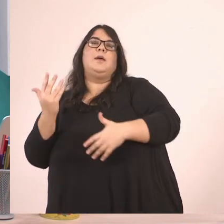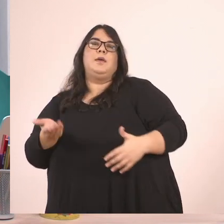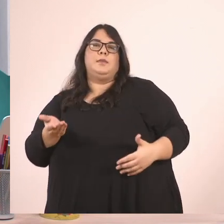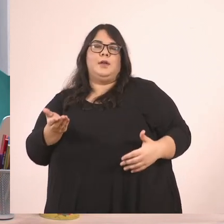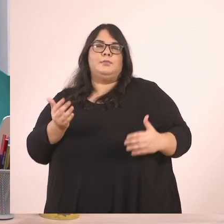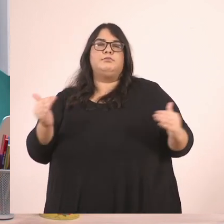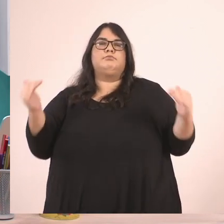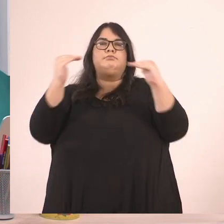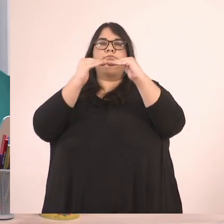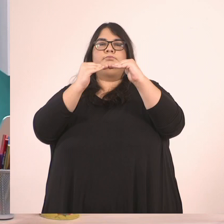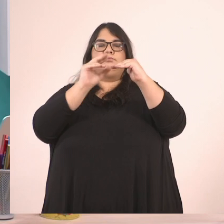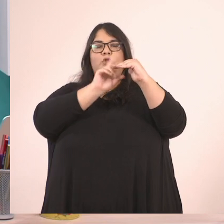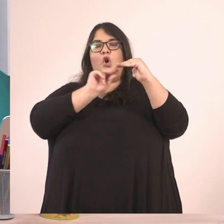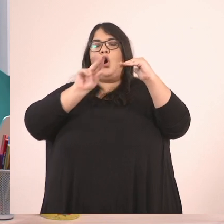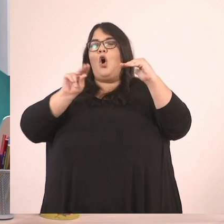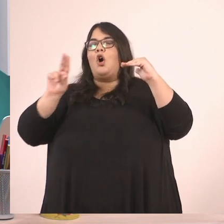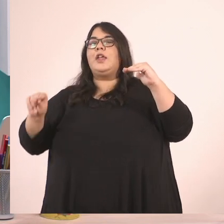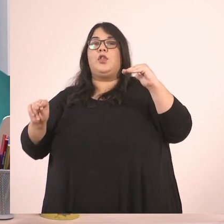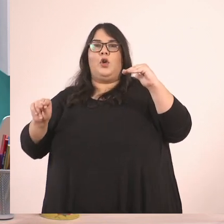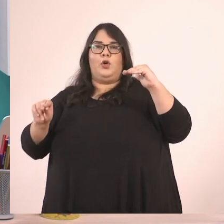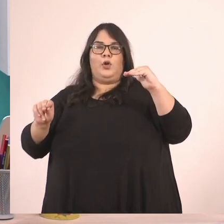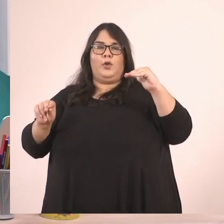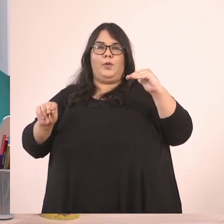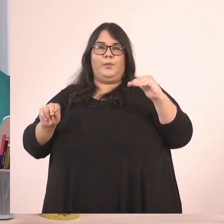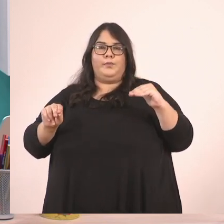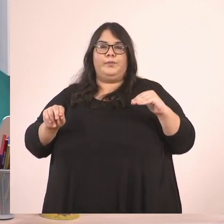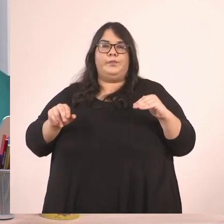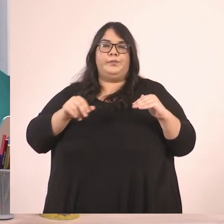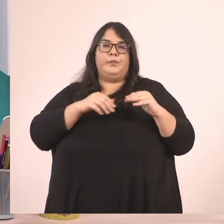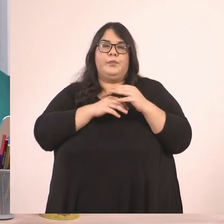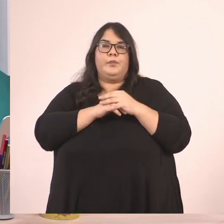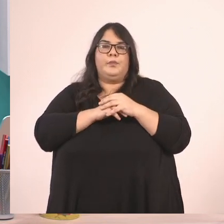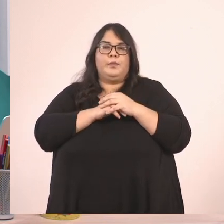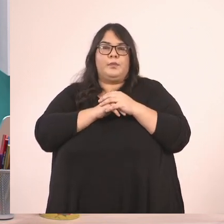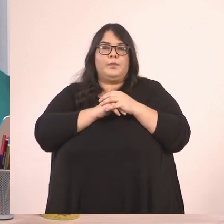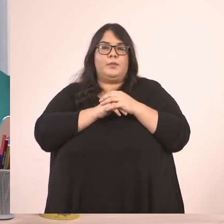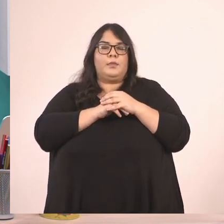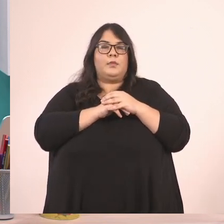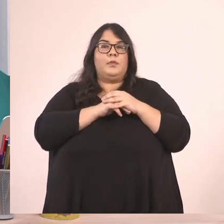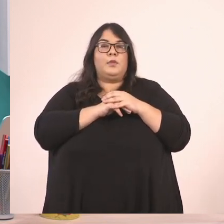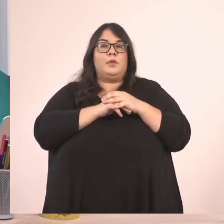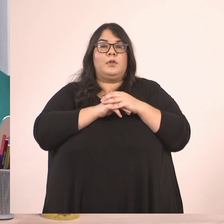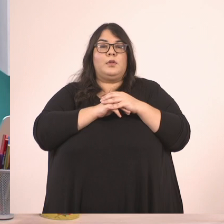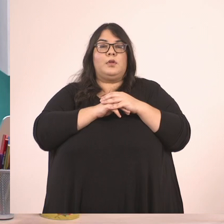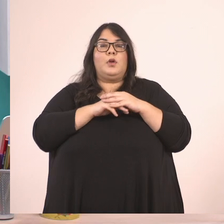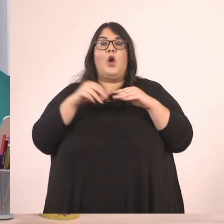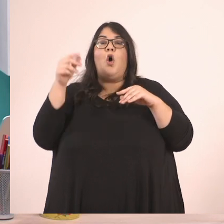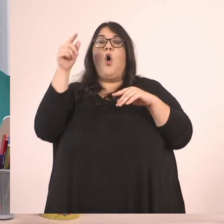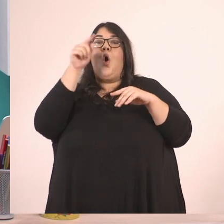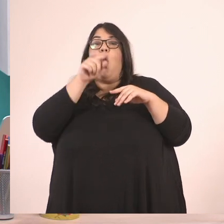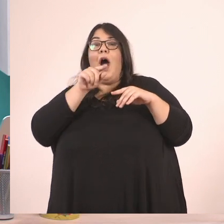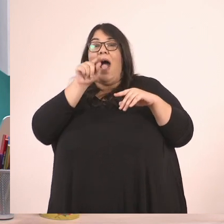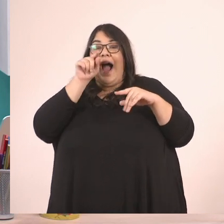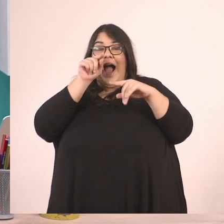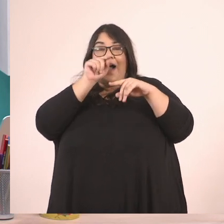δέκατα πέμπτα. Όλα αυτά τα κλάσματα όταν τα